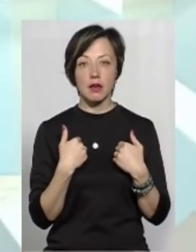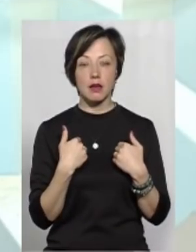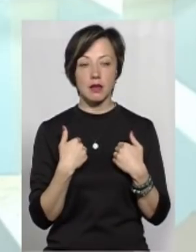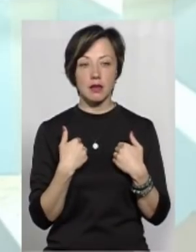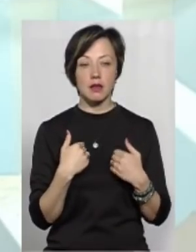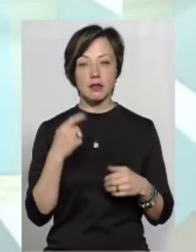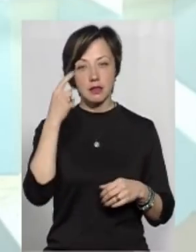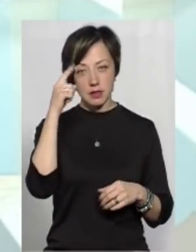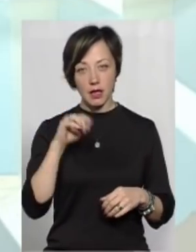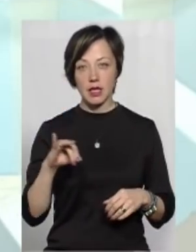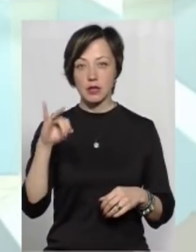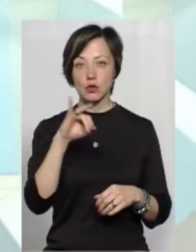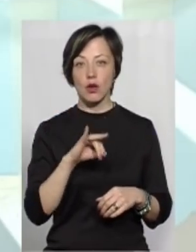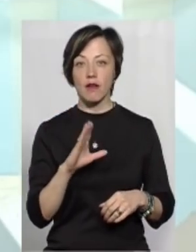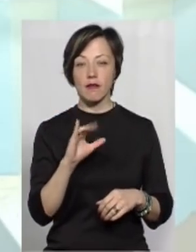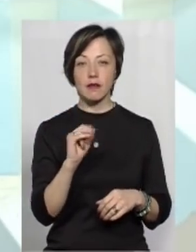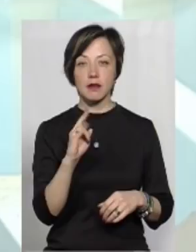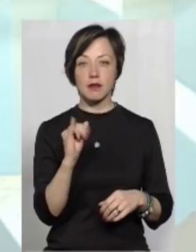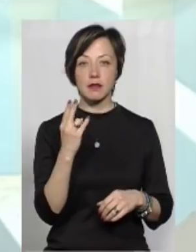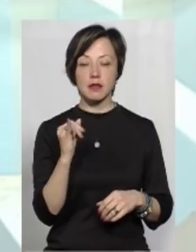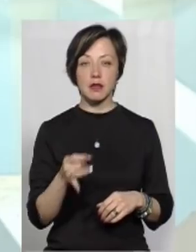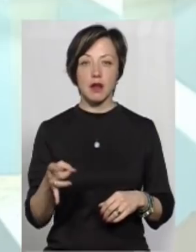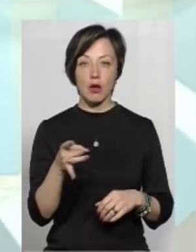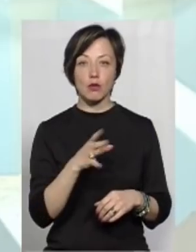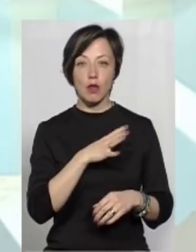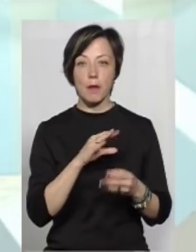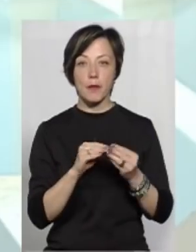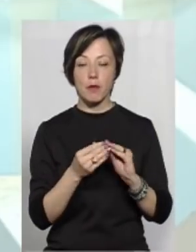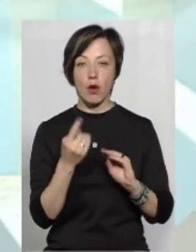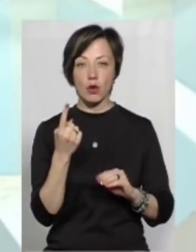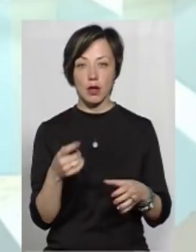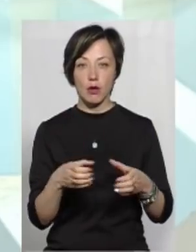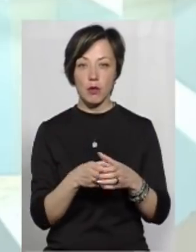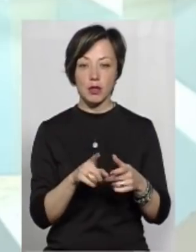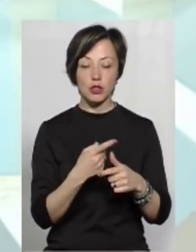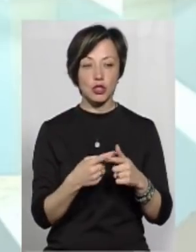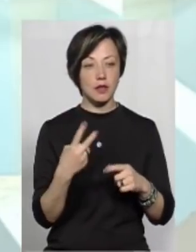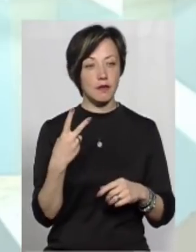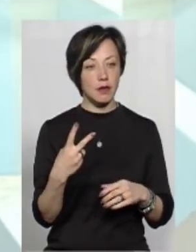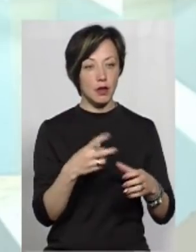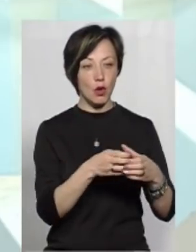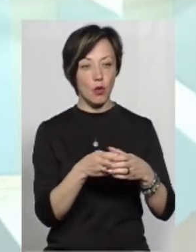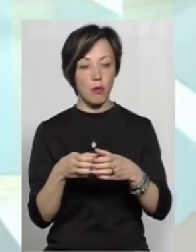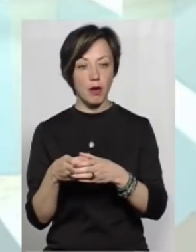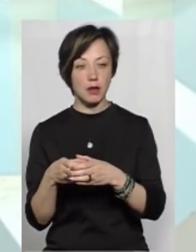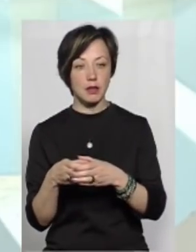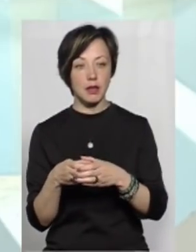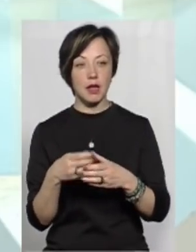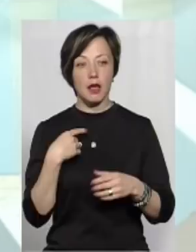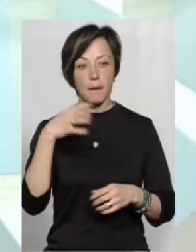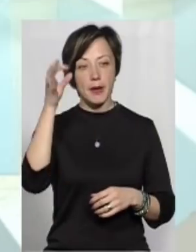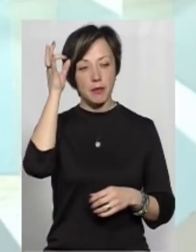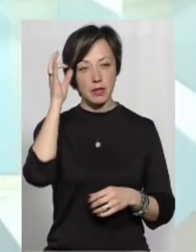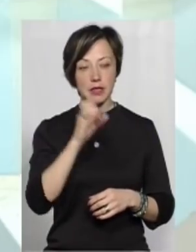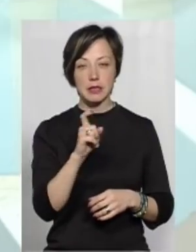по Віньковецькому району. Там же ж була проблема одна громада чи дві громади. Я, наскільки